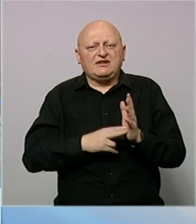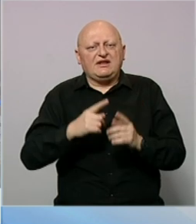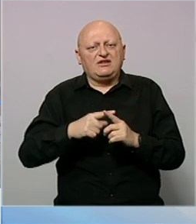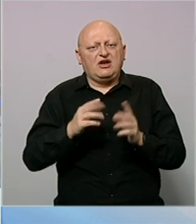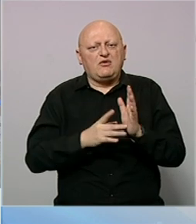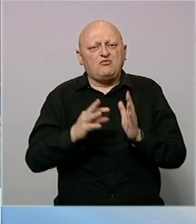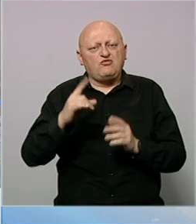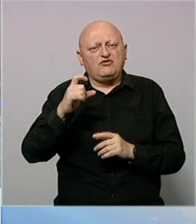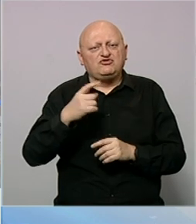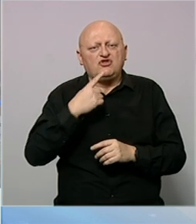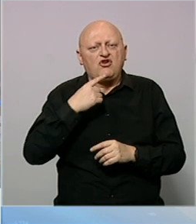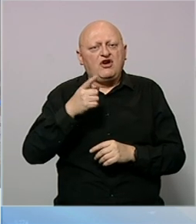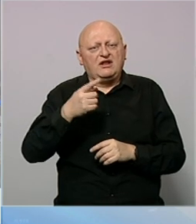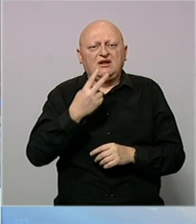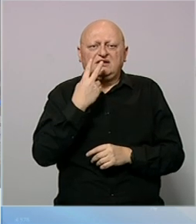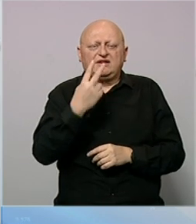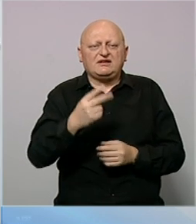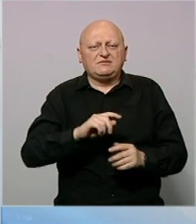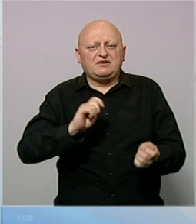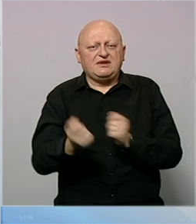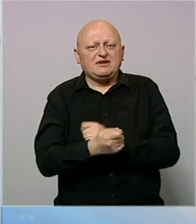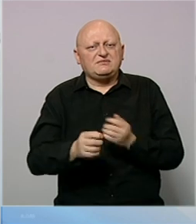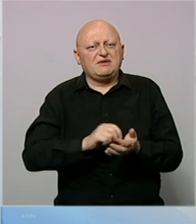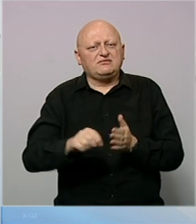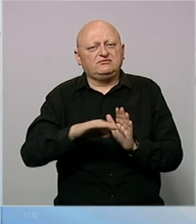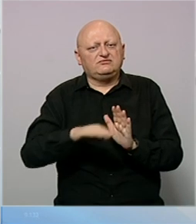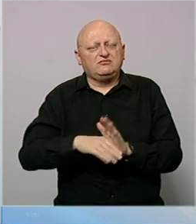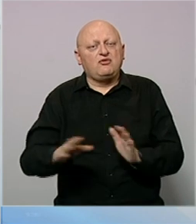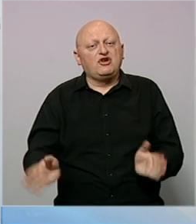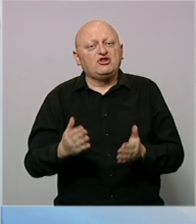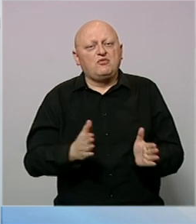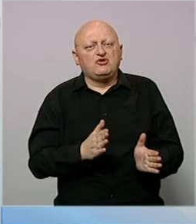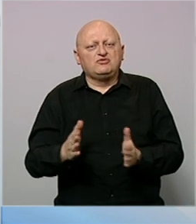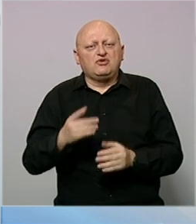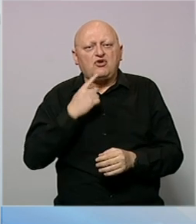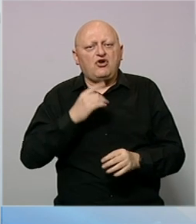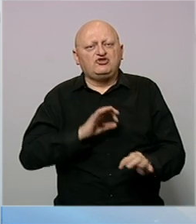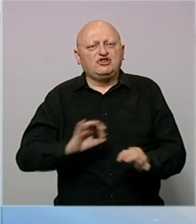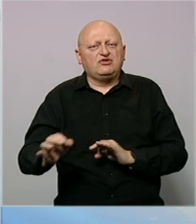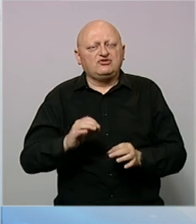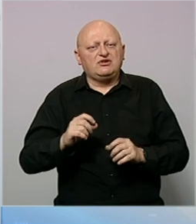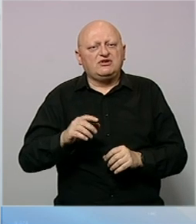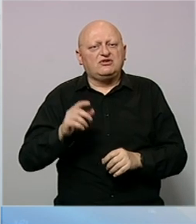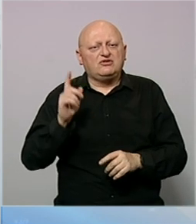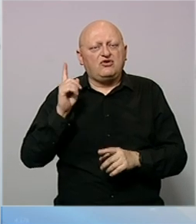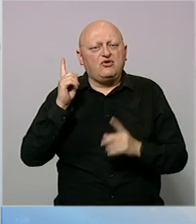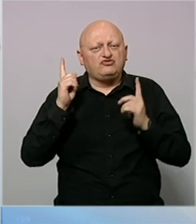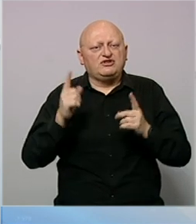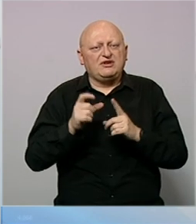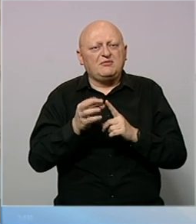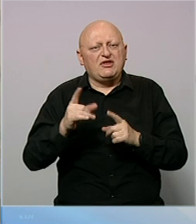Sarajevo Naida Hota Muminović, koja je najavila razmatranje izmjena propisa po hitnom postupku koja će regulirati rad